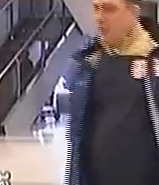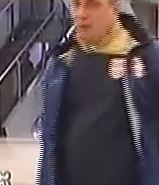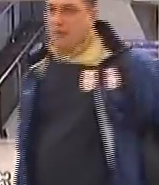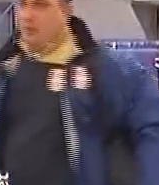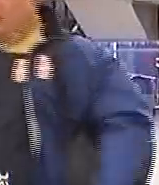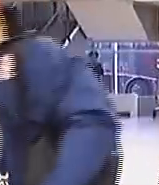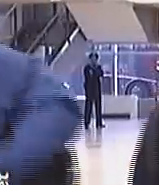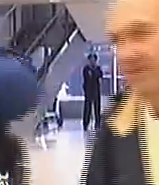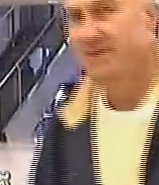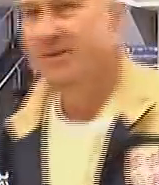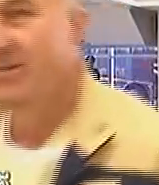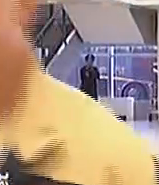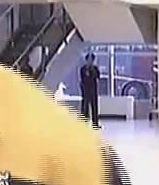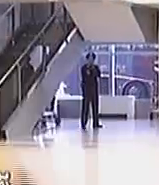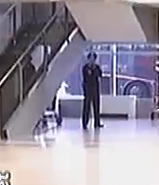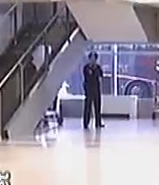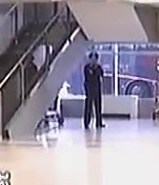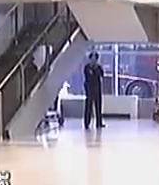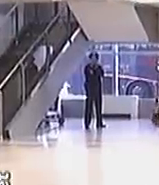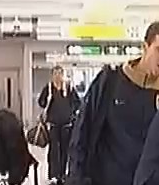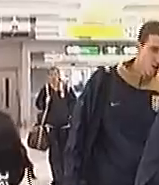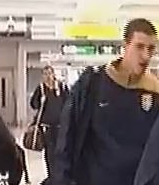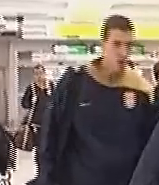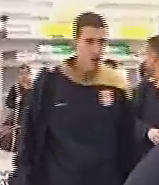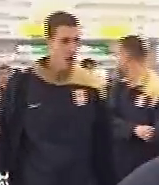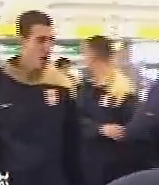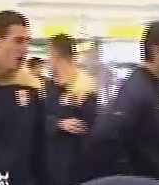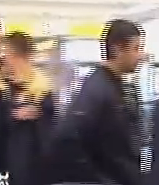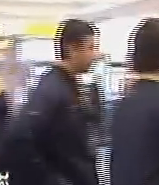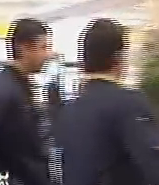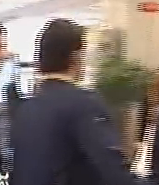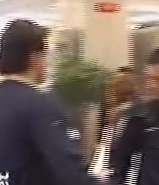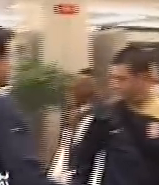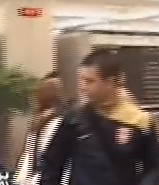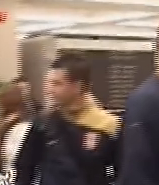Futbolska reprezentacija Srbije igra u Londonu prijateljsku utakvicu sa selekcijom Južne Koreje.